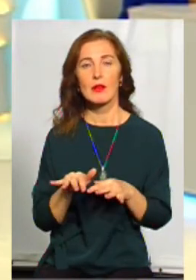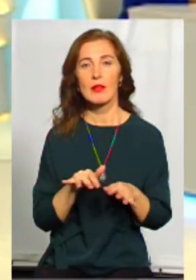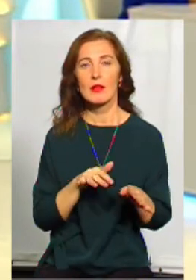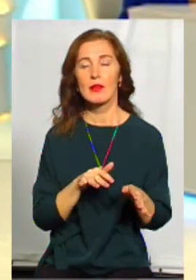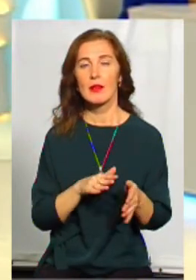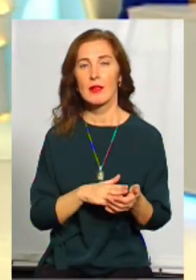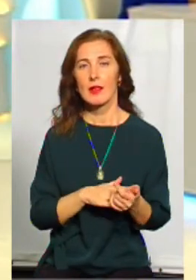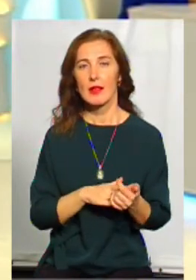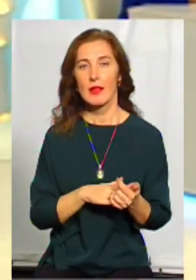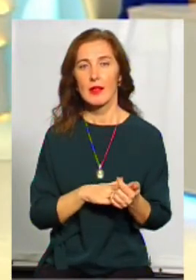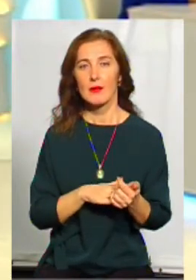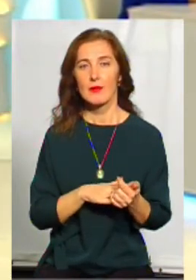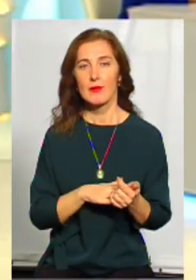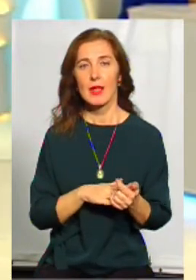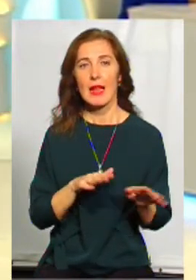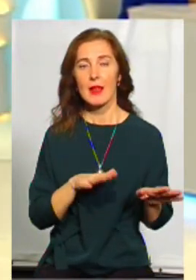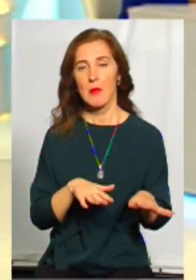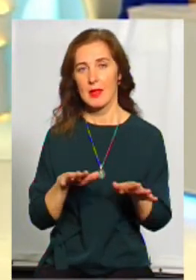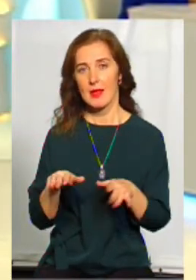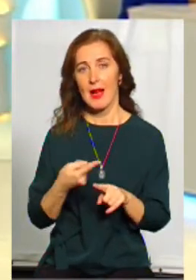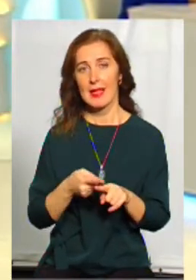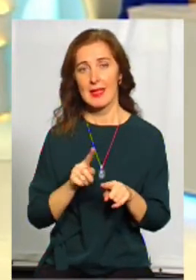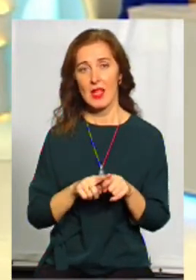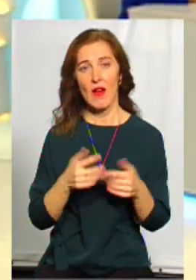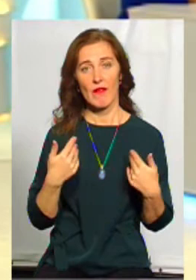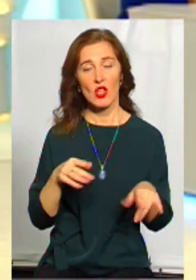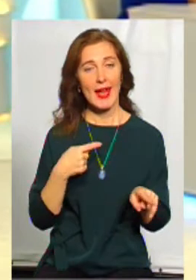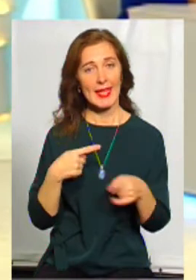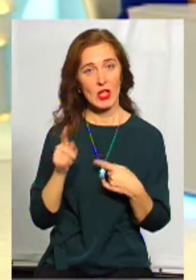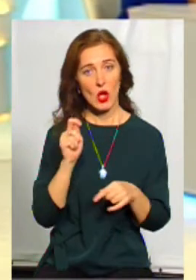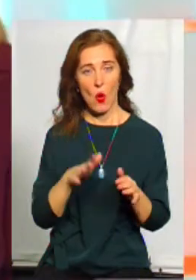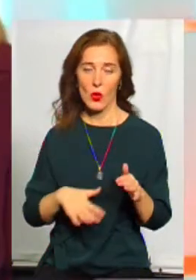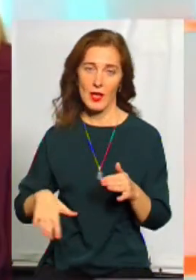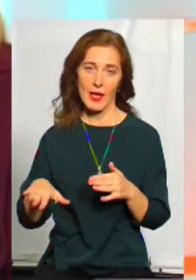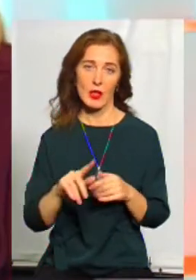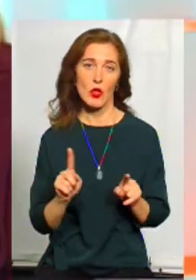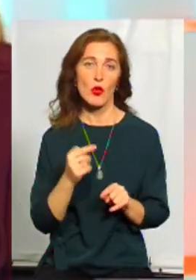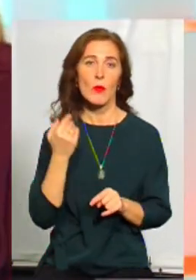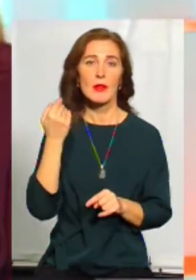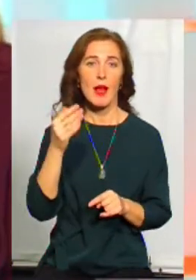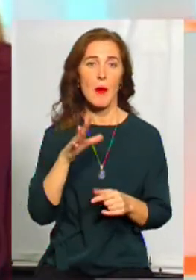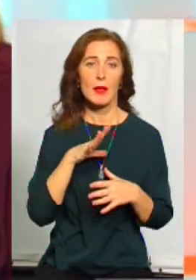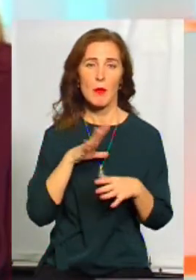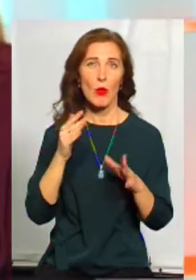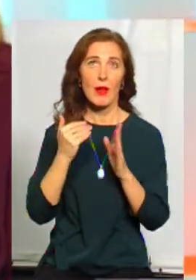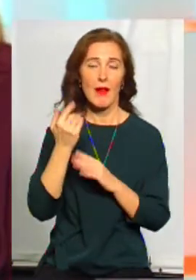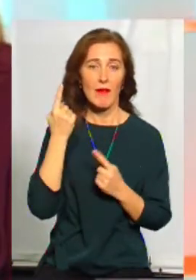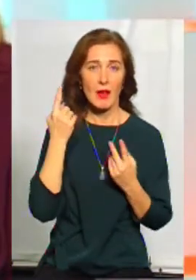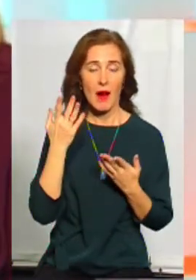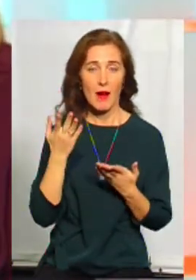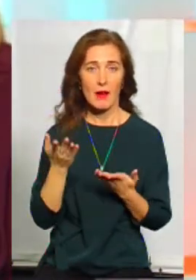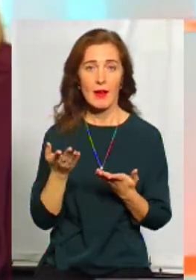громадянського суспільства на місцях, це вже інша Україна. Що б там не робилося в верхах, в владних